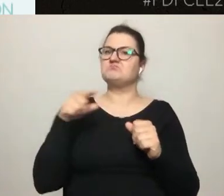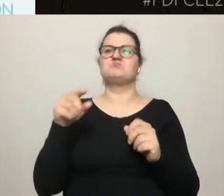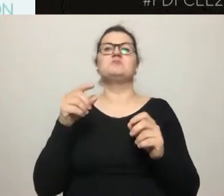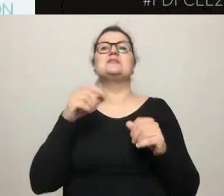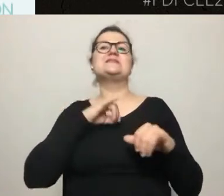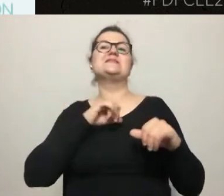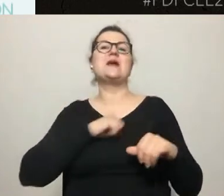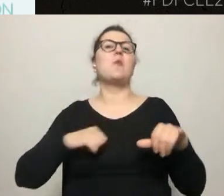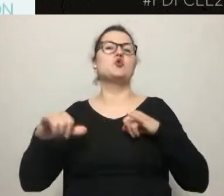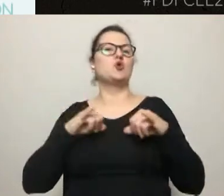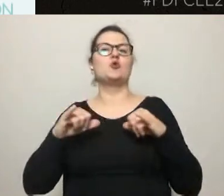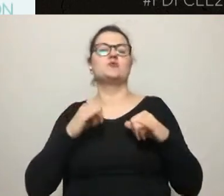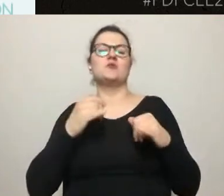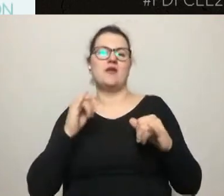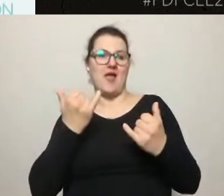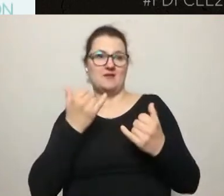czy podchodzą poważnie do tej sprawy.